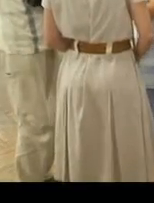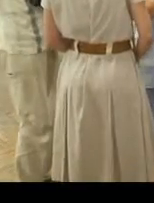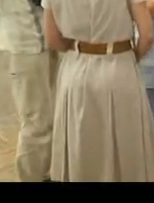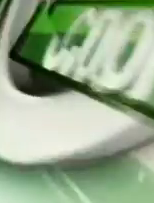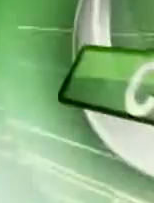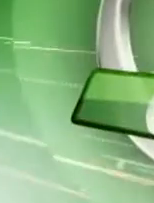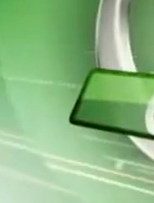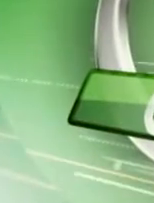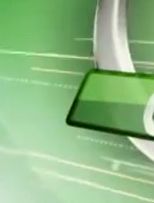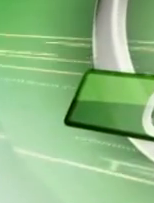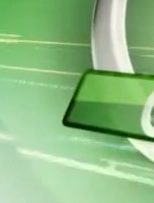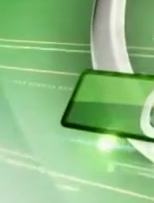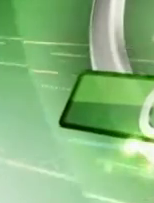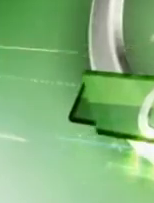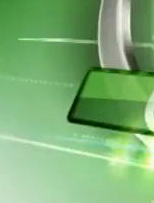Поділяцентр.